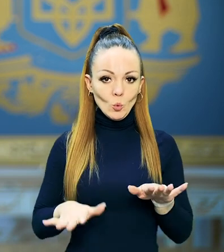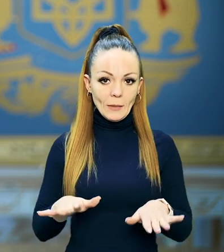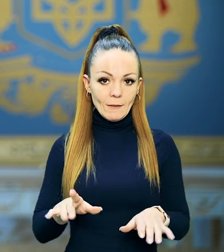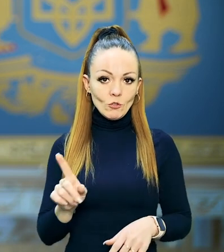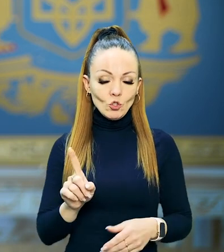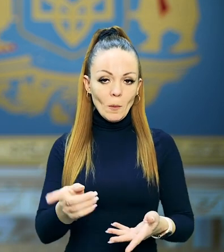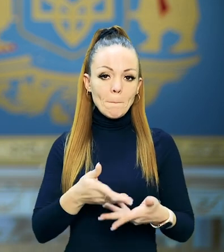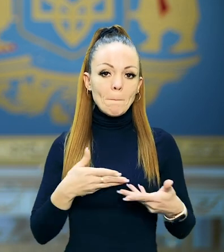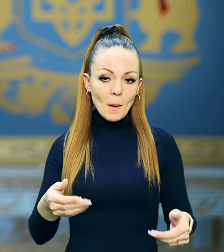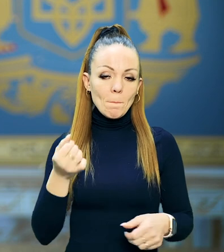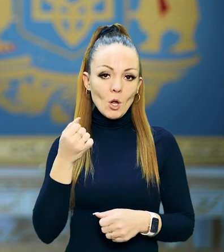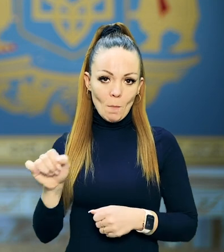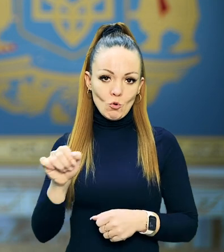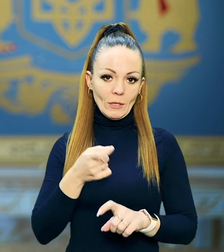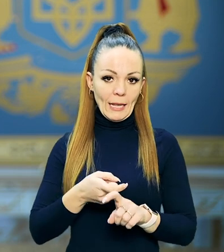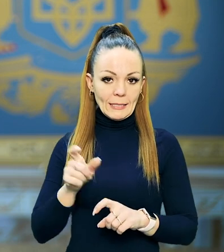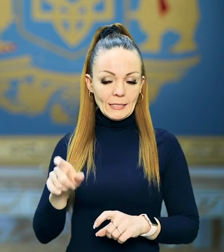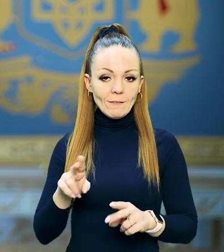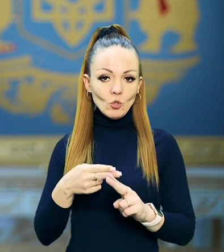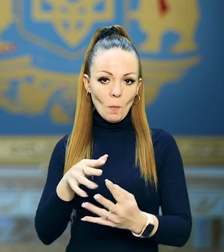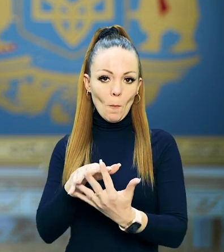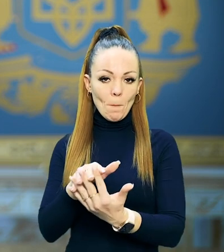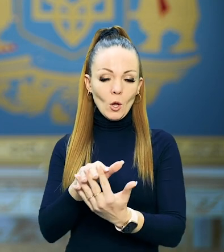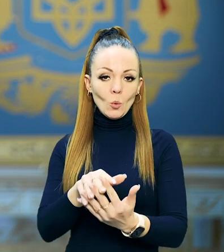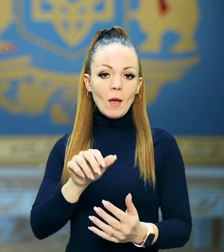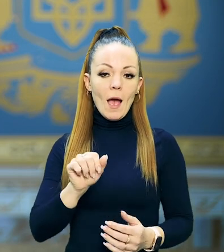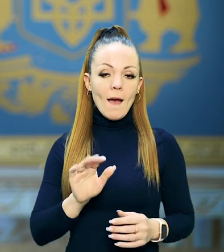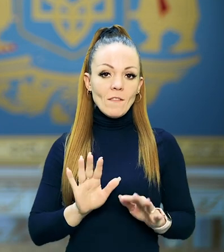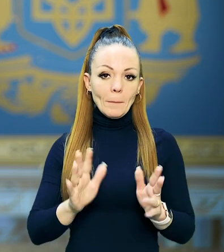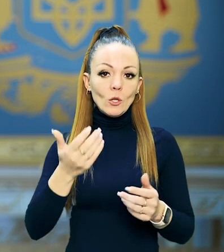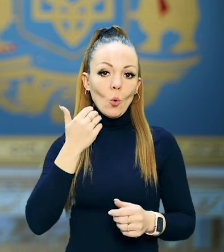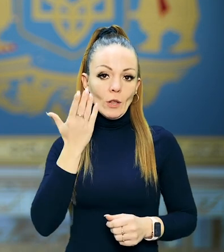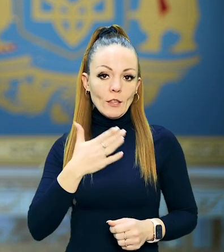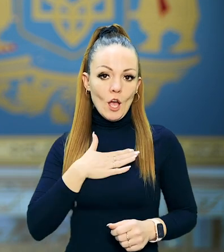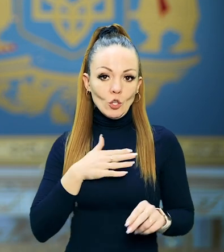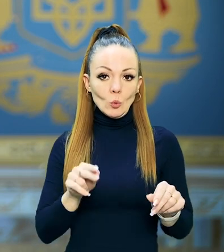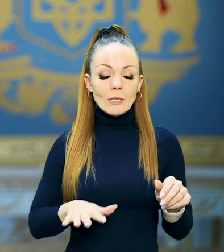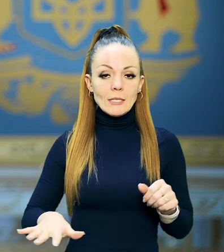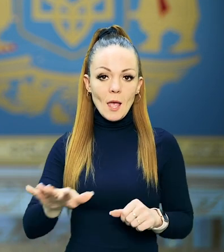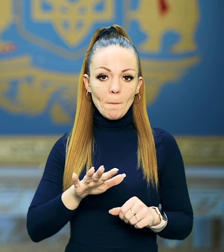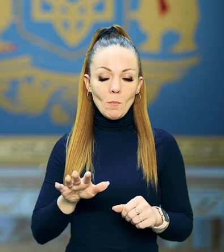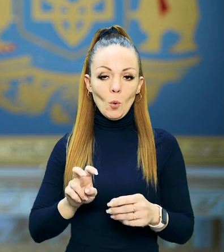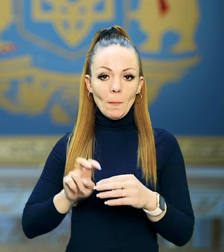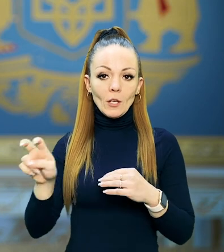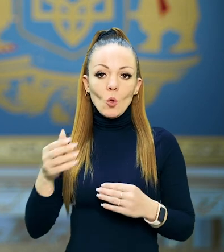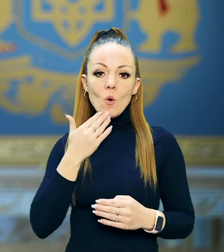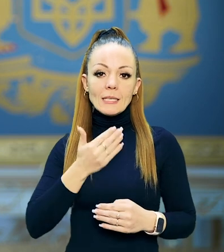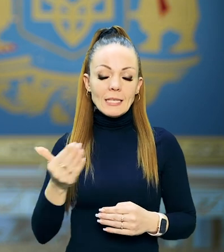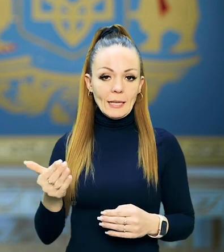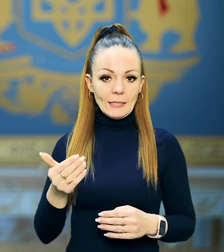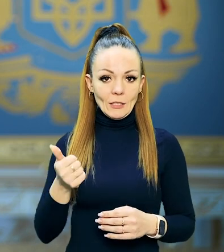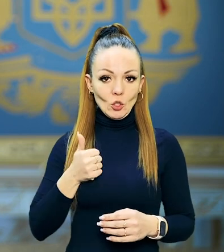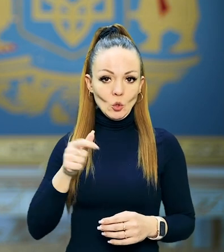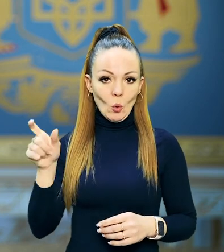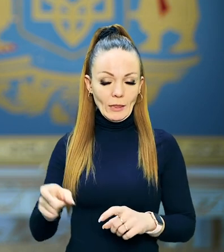сумнівів, що ми переможемо нацистів у цьому бою. А вмить, коли нашу землю покинув останній солдат